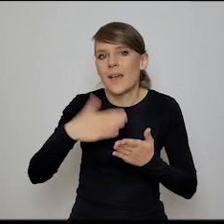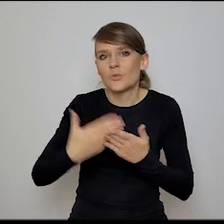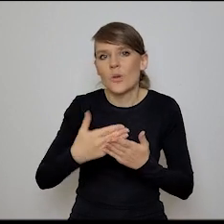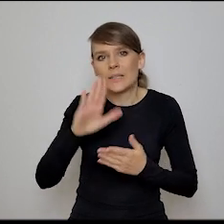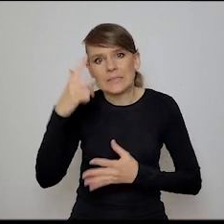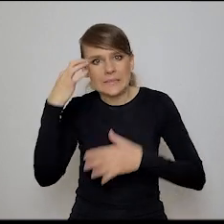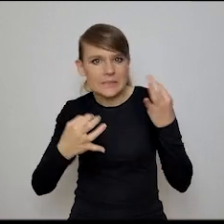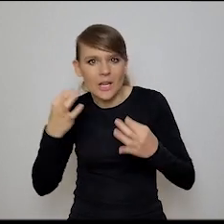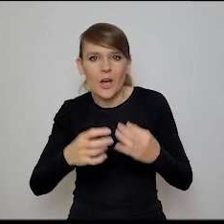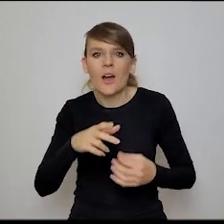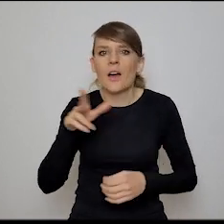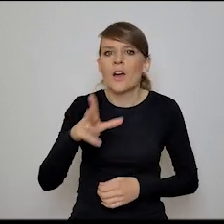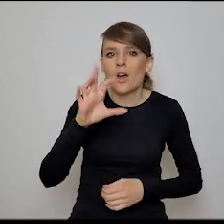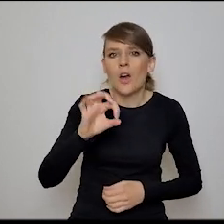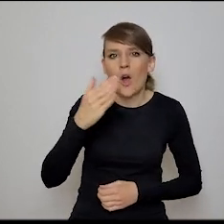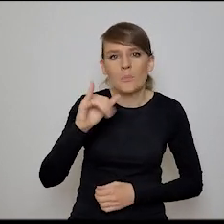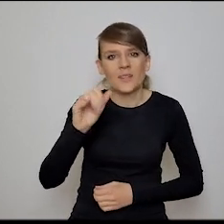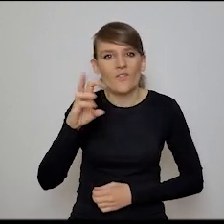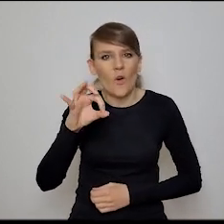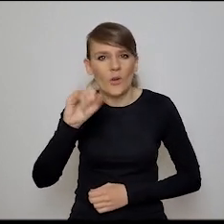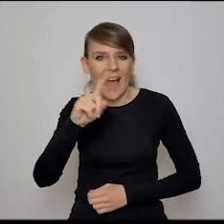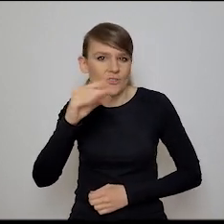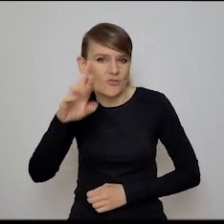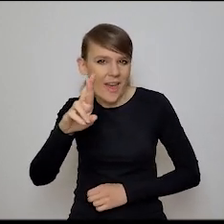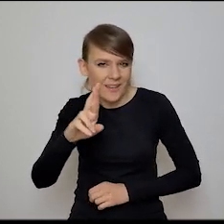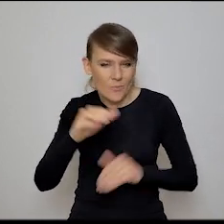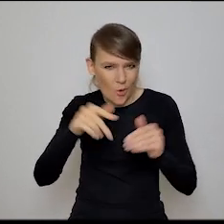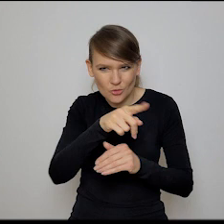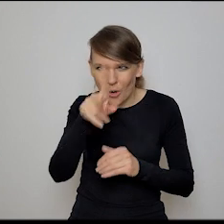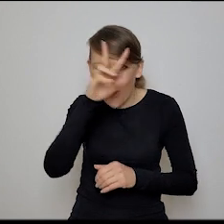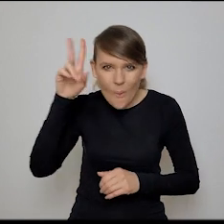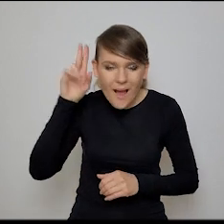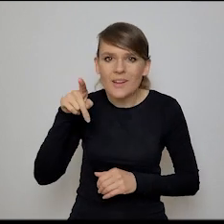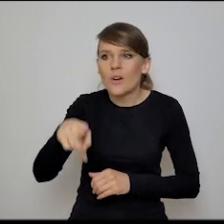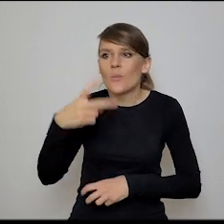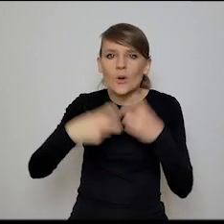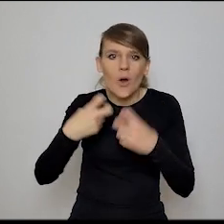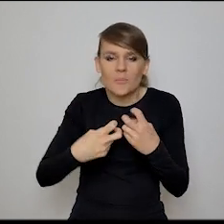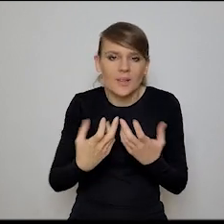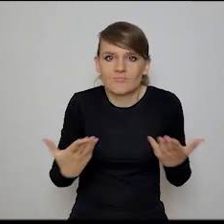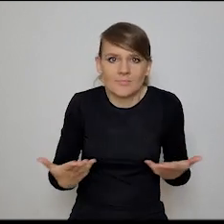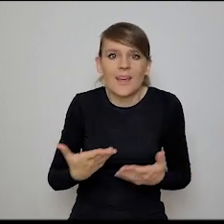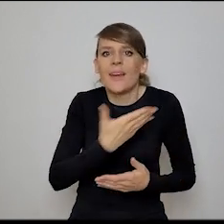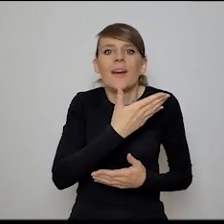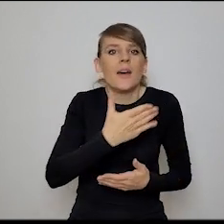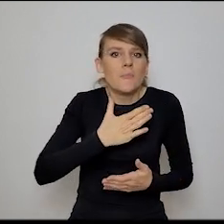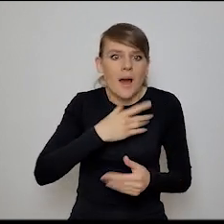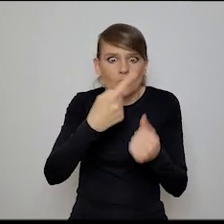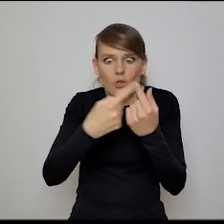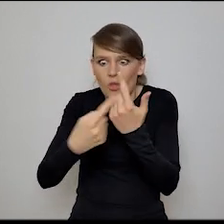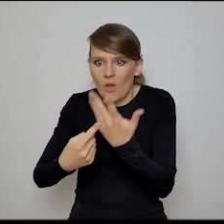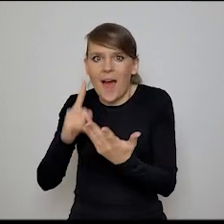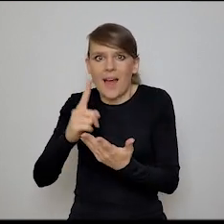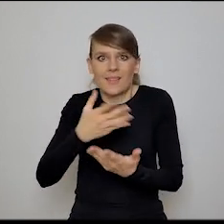dylemat komi-wojażera, który pewnie wiele osób kojarzy. Takim algorytmicznym problemem, dla którego mamy tylko jakieś aproksymacje, a nie mamy jego rozwiązania. Czyli ten